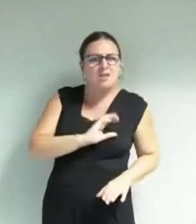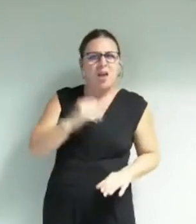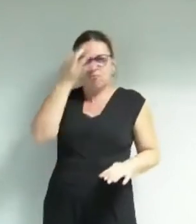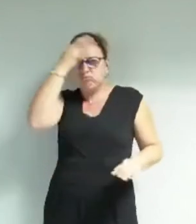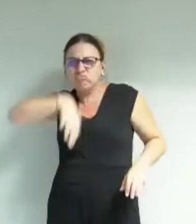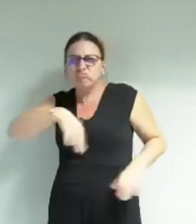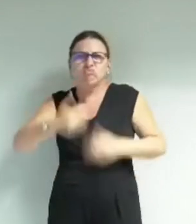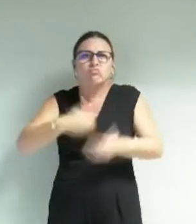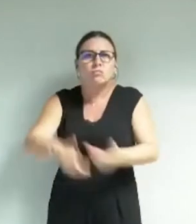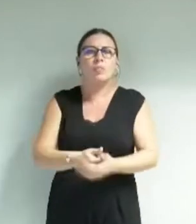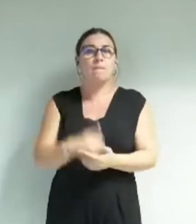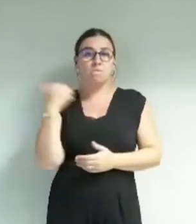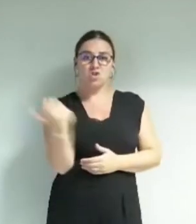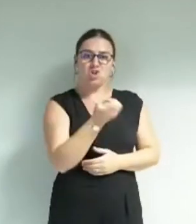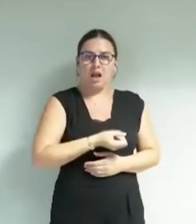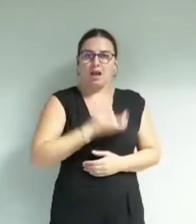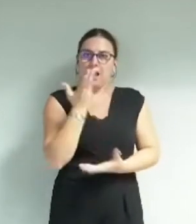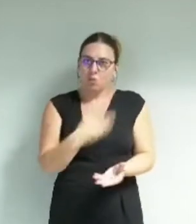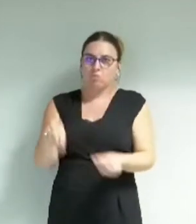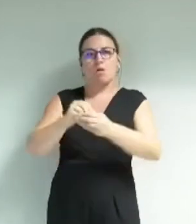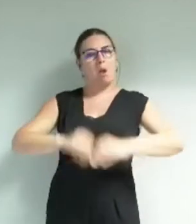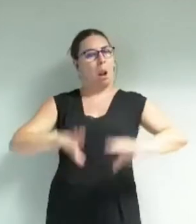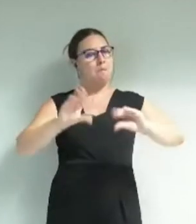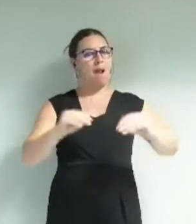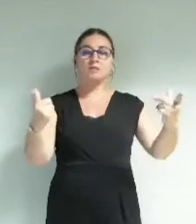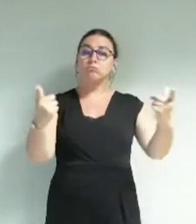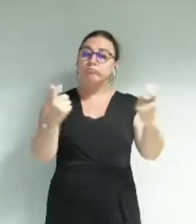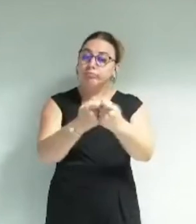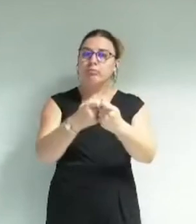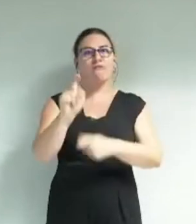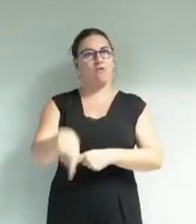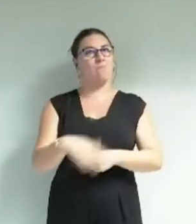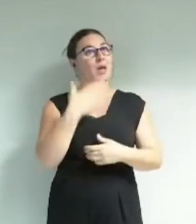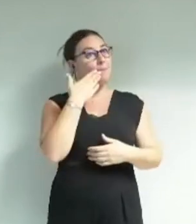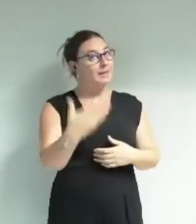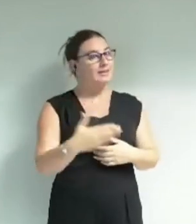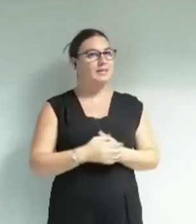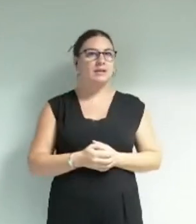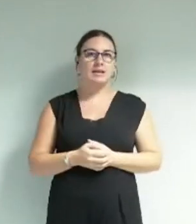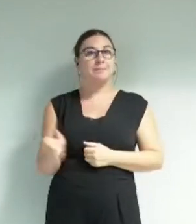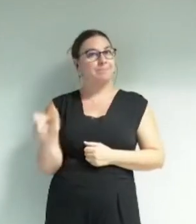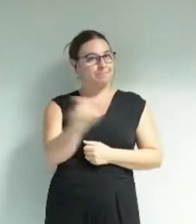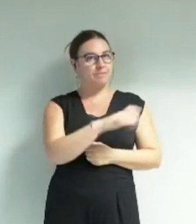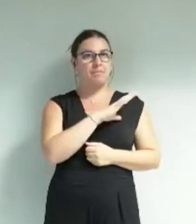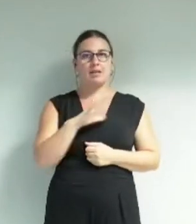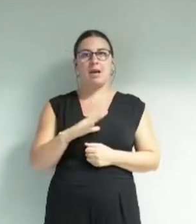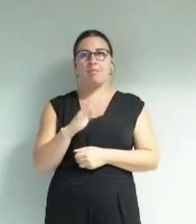création doit y trouver sa place. Je vous remercie. Nous enchaînons avec Mme Boer.